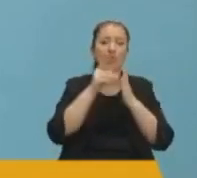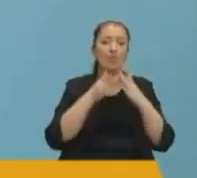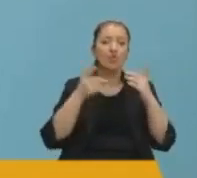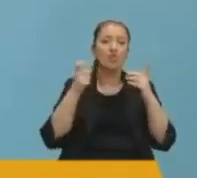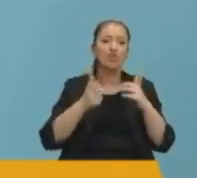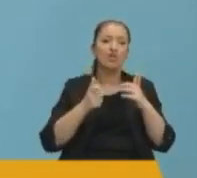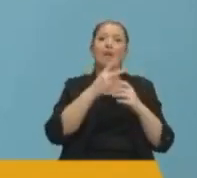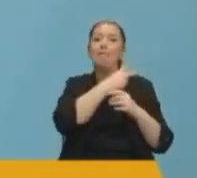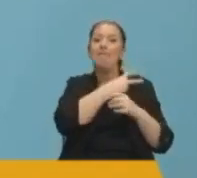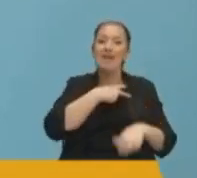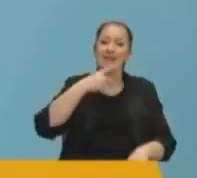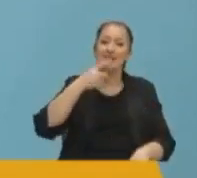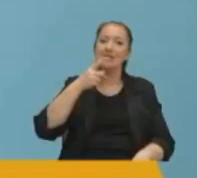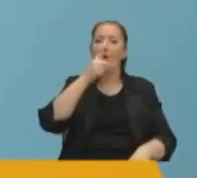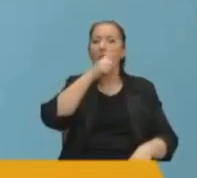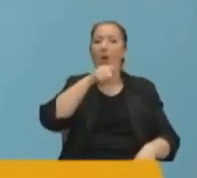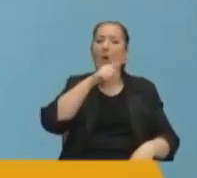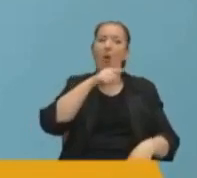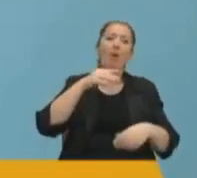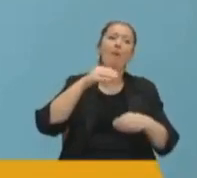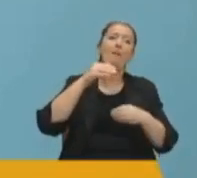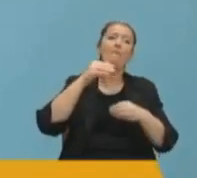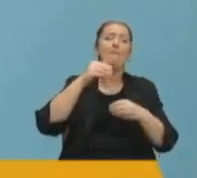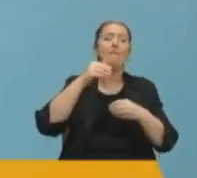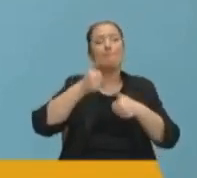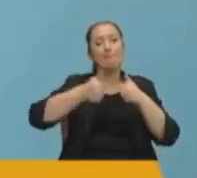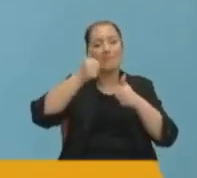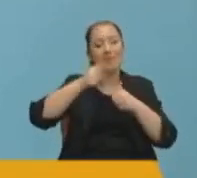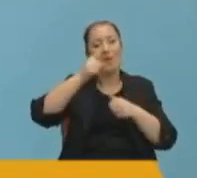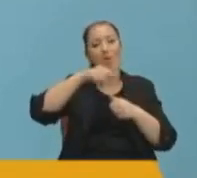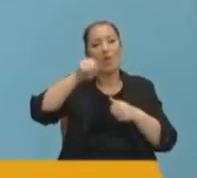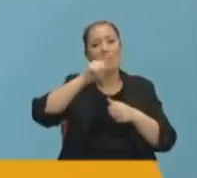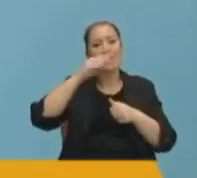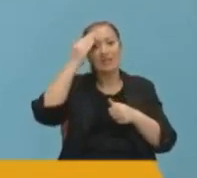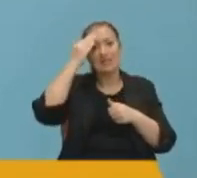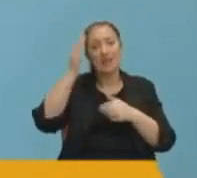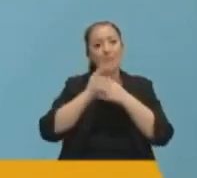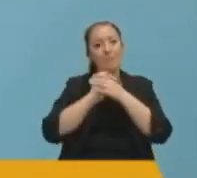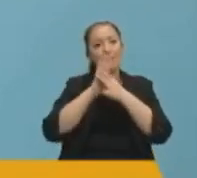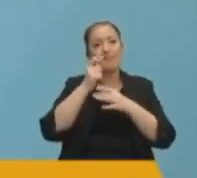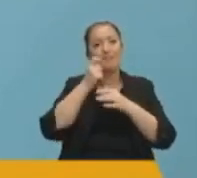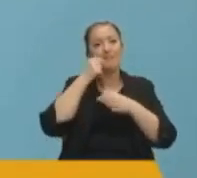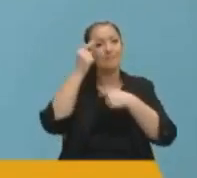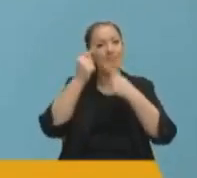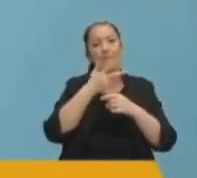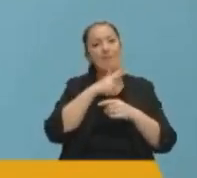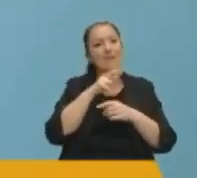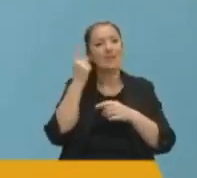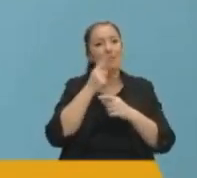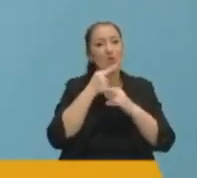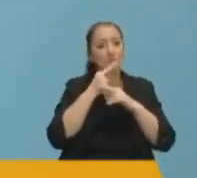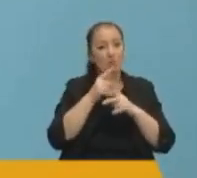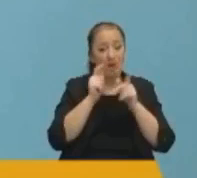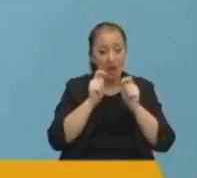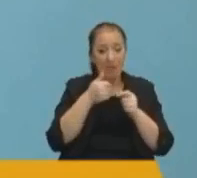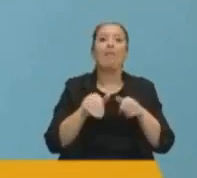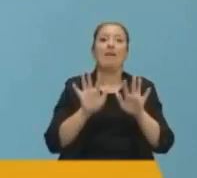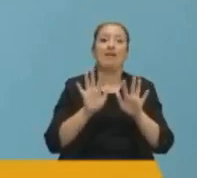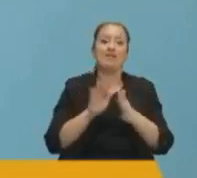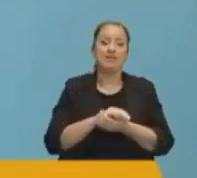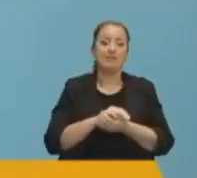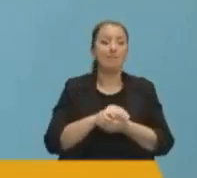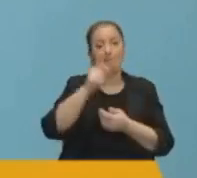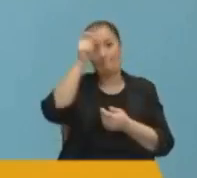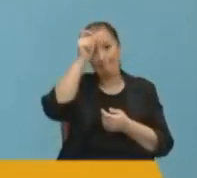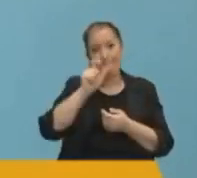Belediyesi bürokratlarına buradan selam ediyor. Kendilerini tebrik ediyorum. İnşallah önümüzdeki yıl benzer bir konuşmayı yapmak zorunda bizleri bırakmazlar.